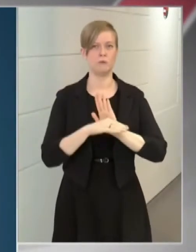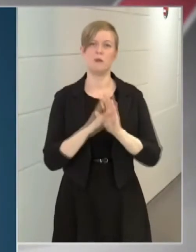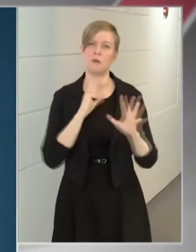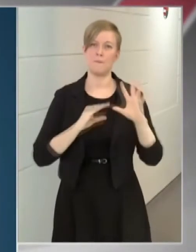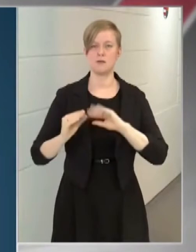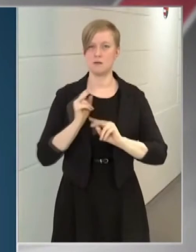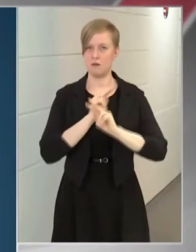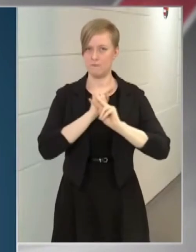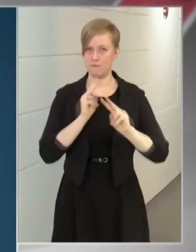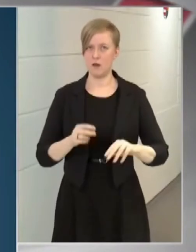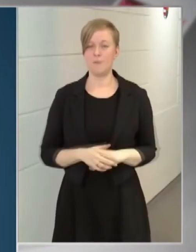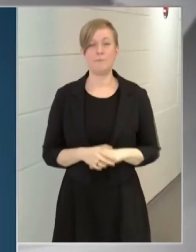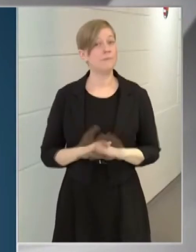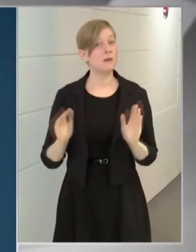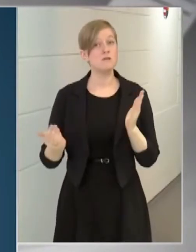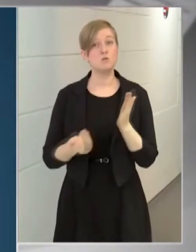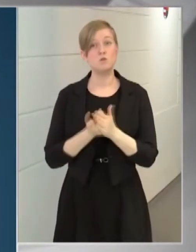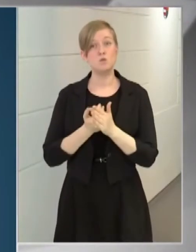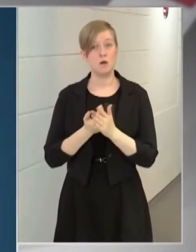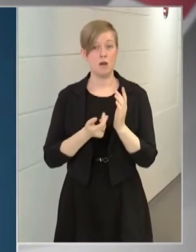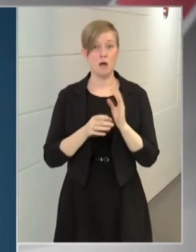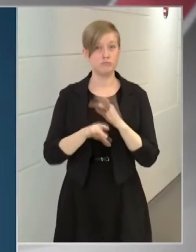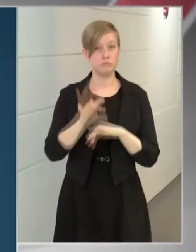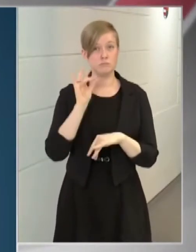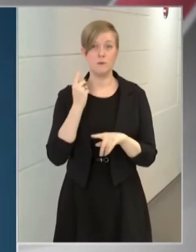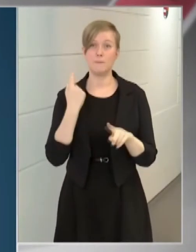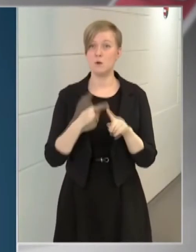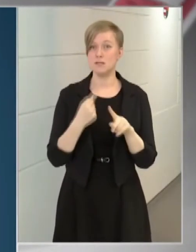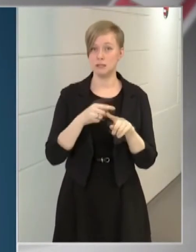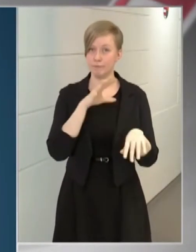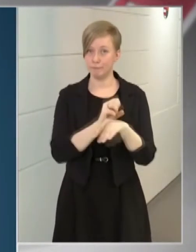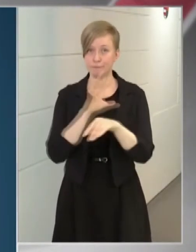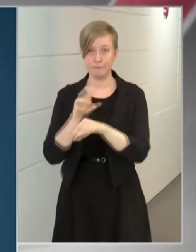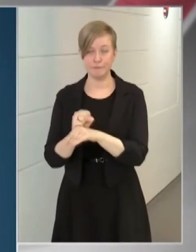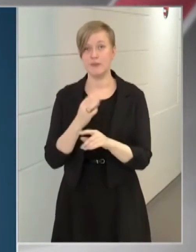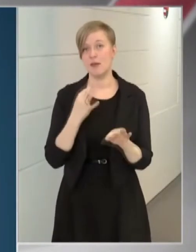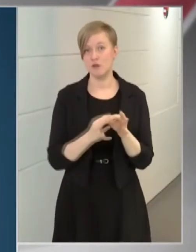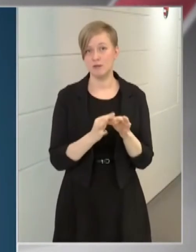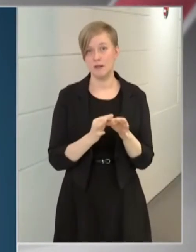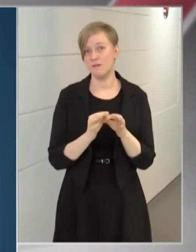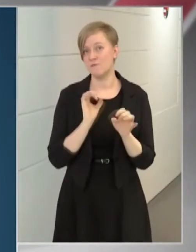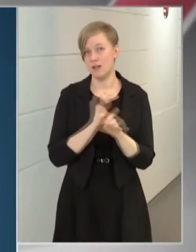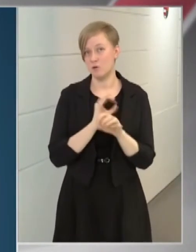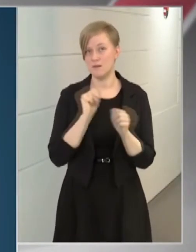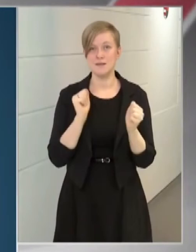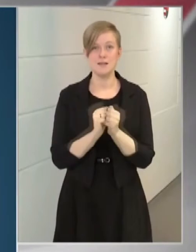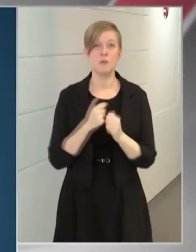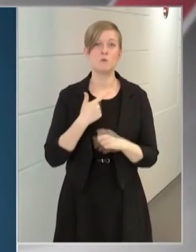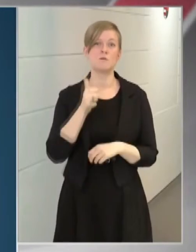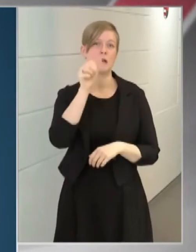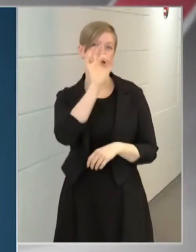Az újonnan felfedezett pozitív esetek, fertőzöttek száma 21